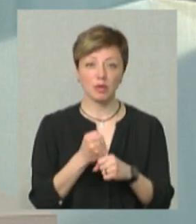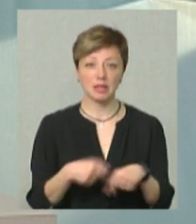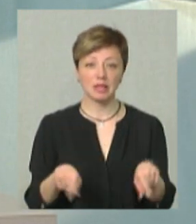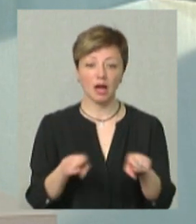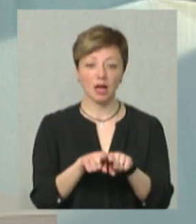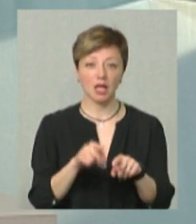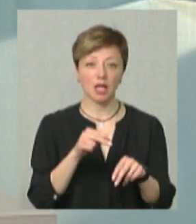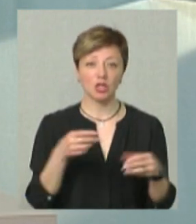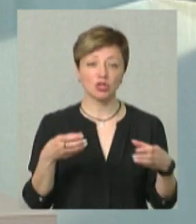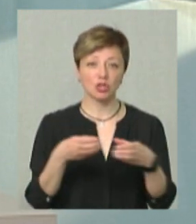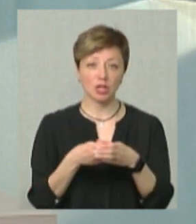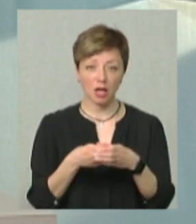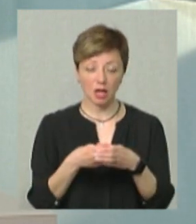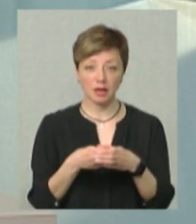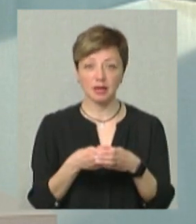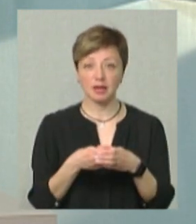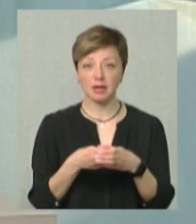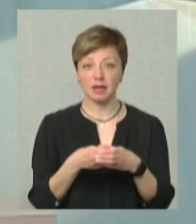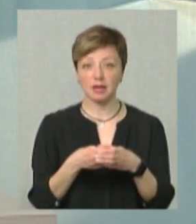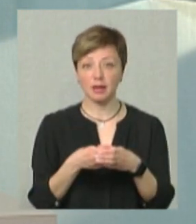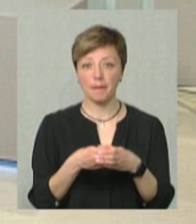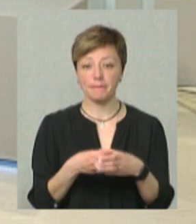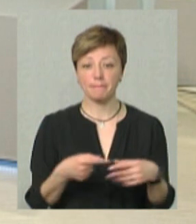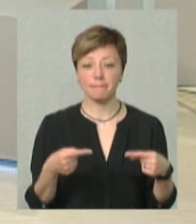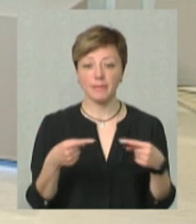штаб. Це певна теж процедура.